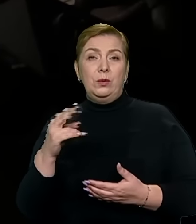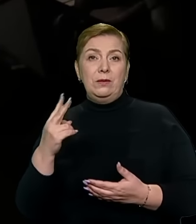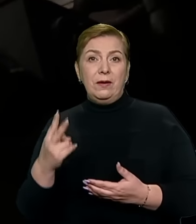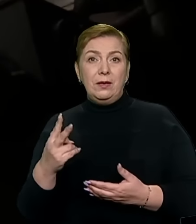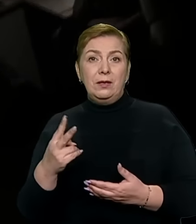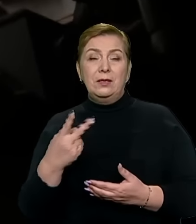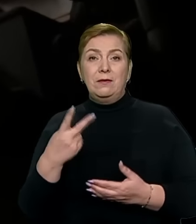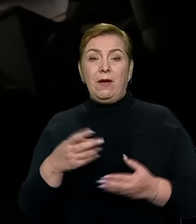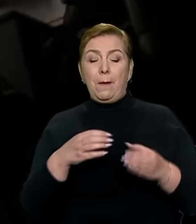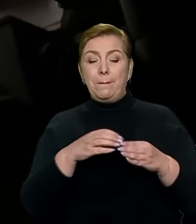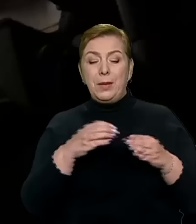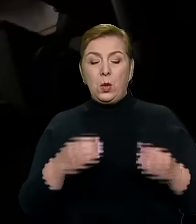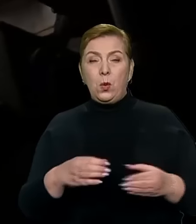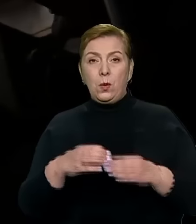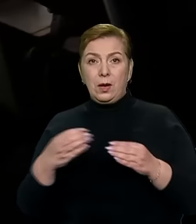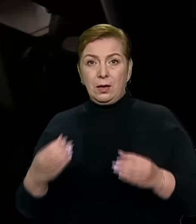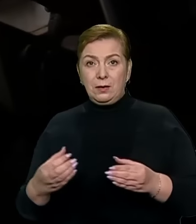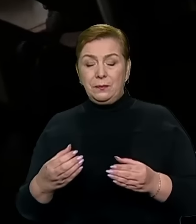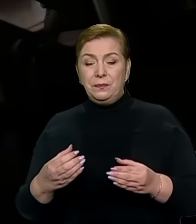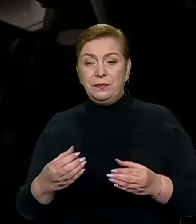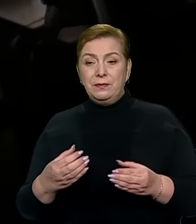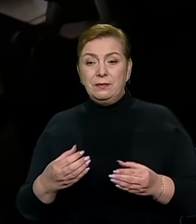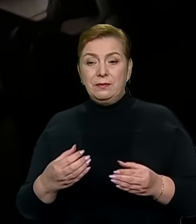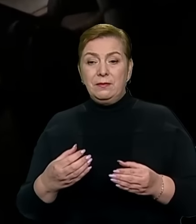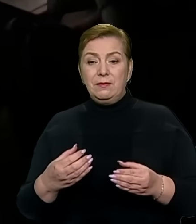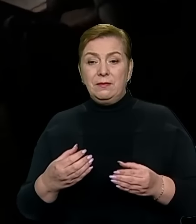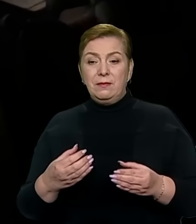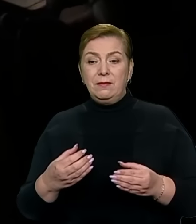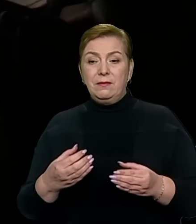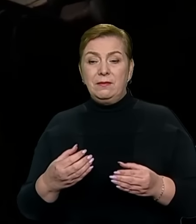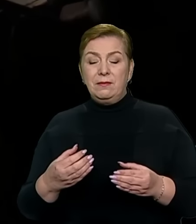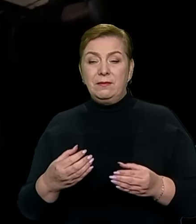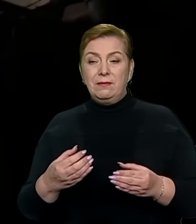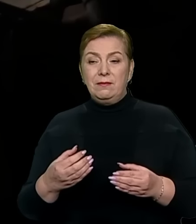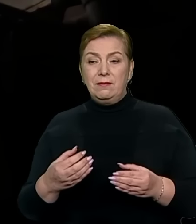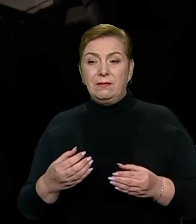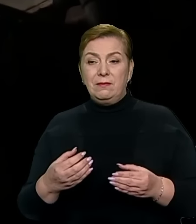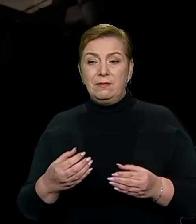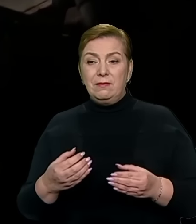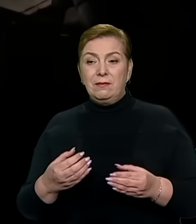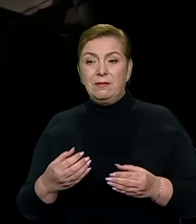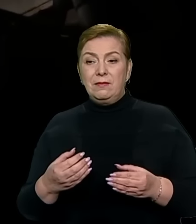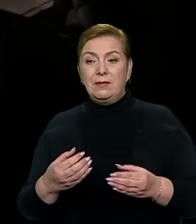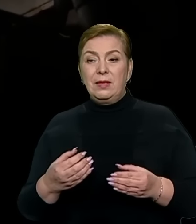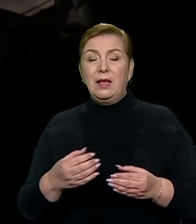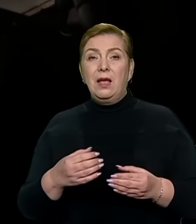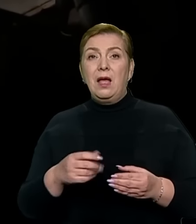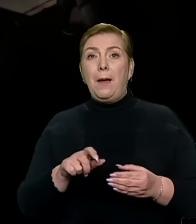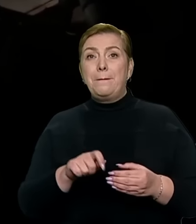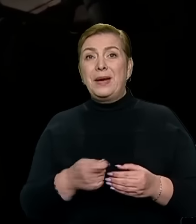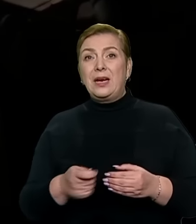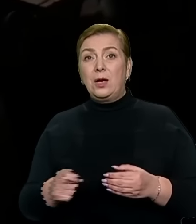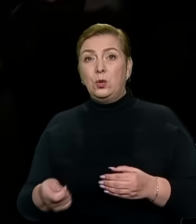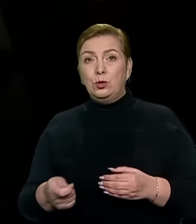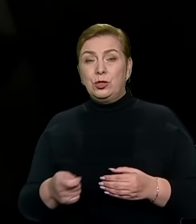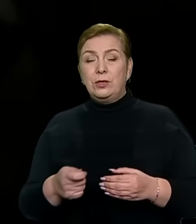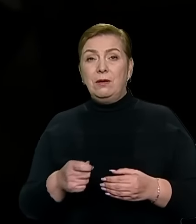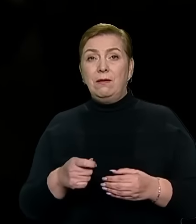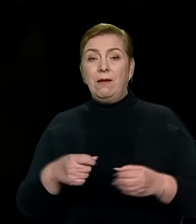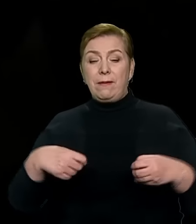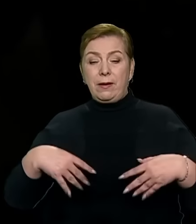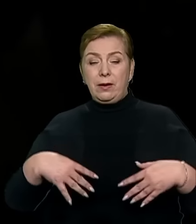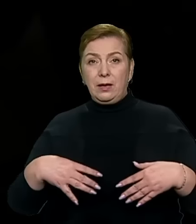Два блока, яких відповідають за переключення ракет, за